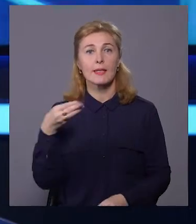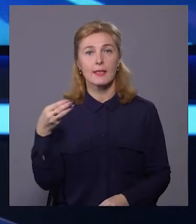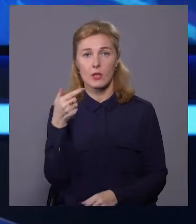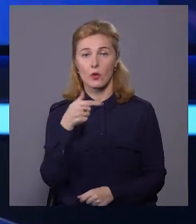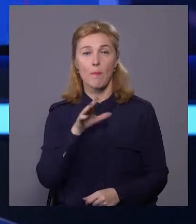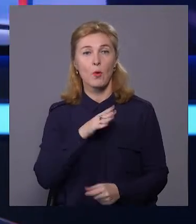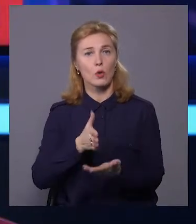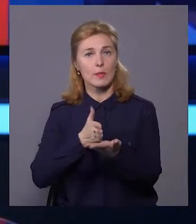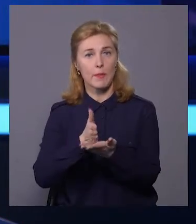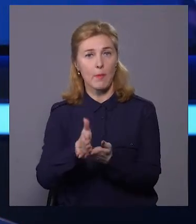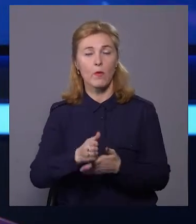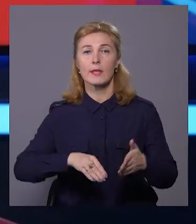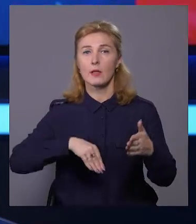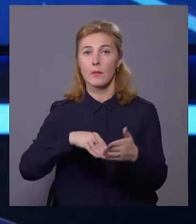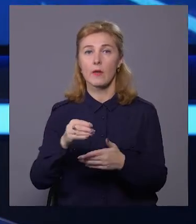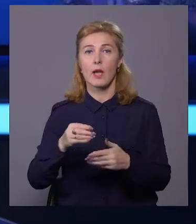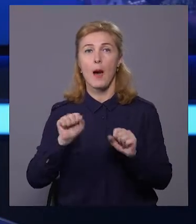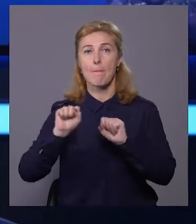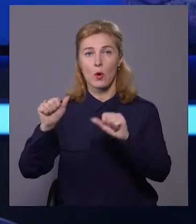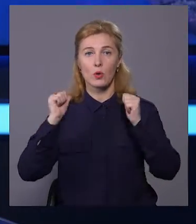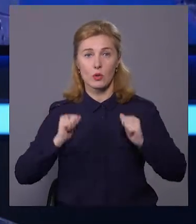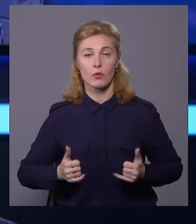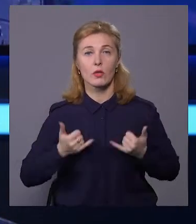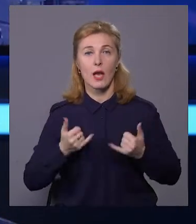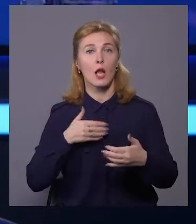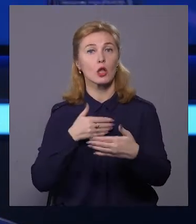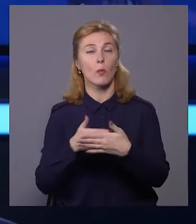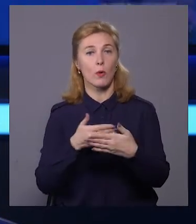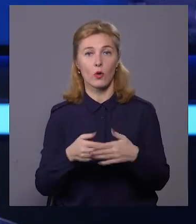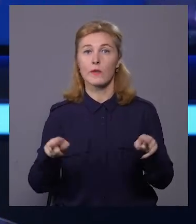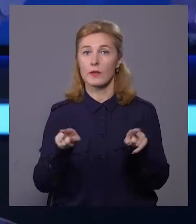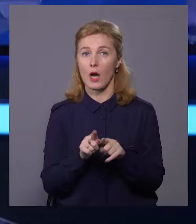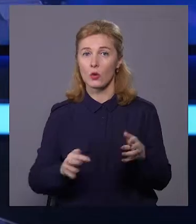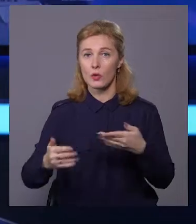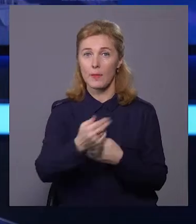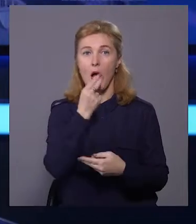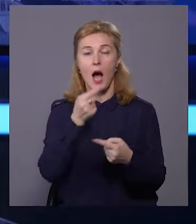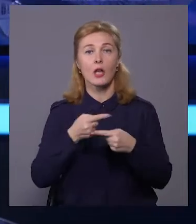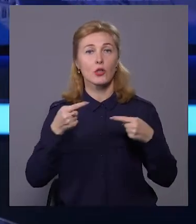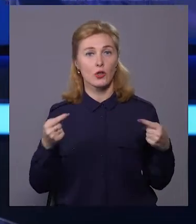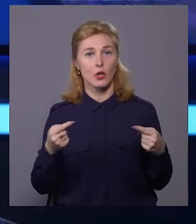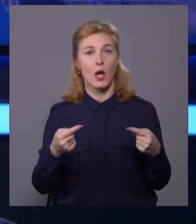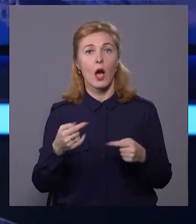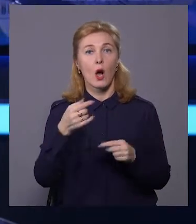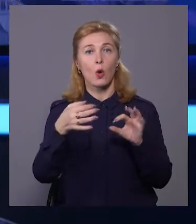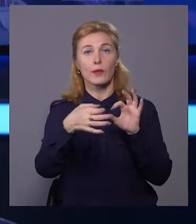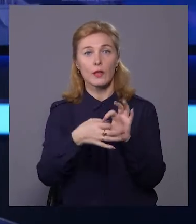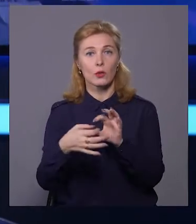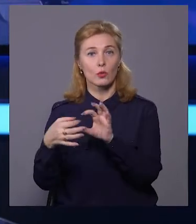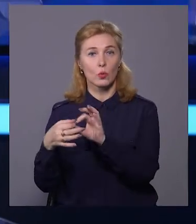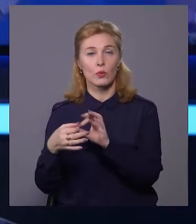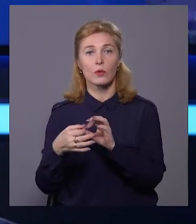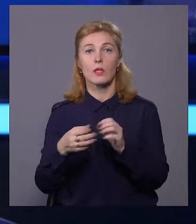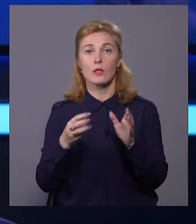було спрямовано на придбання бронежилетів для добровольців. Також зібрали харчі. Контактують у коледжі із